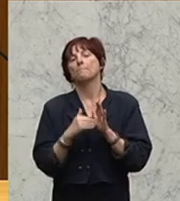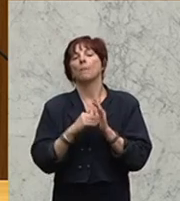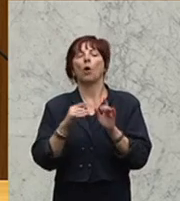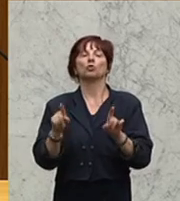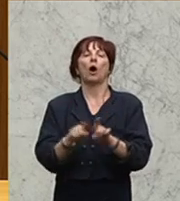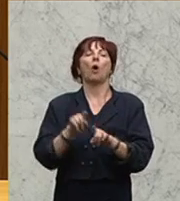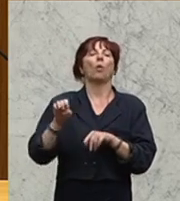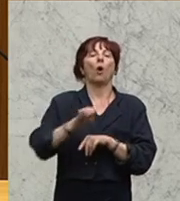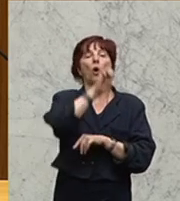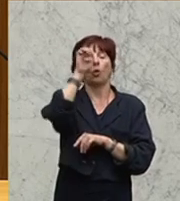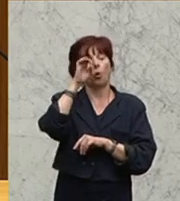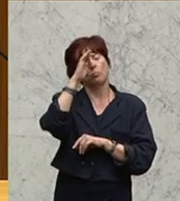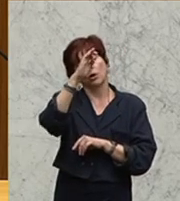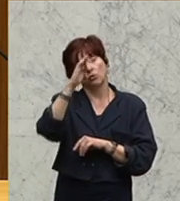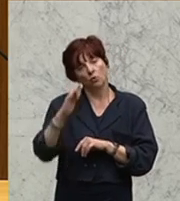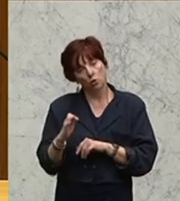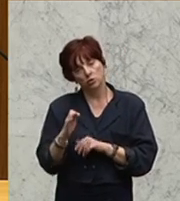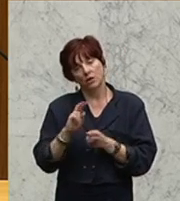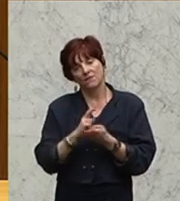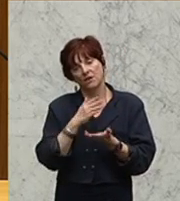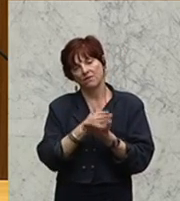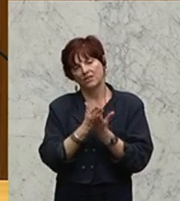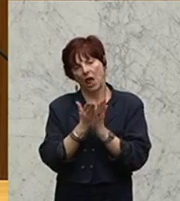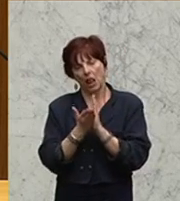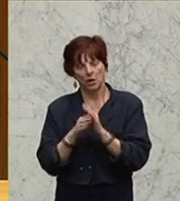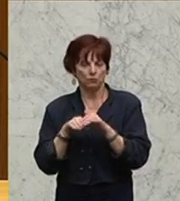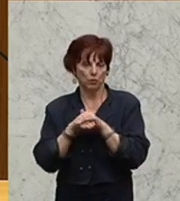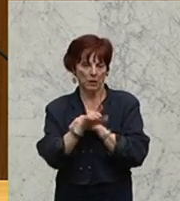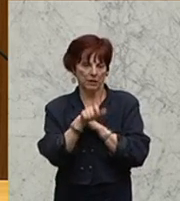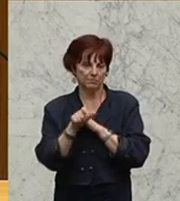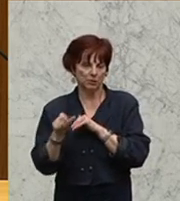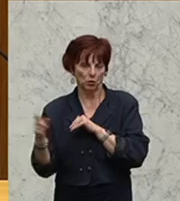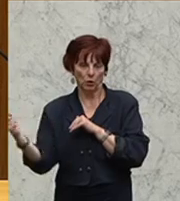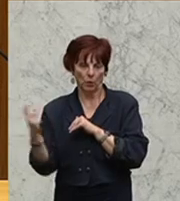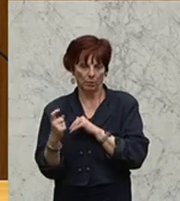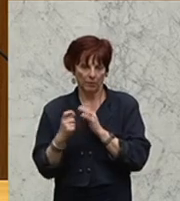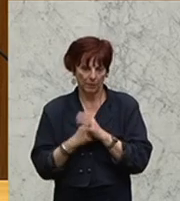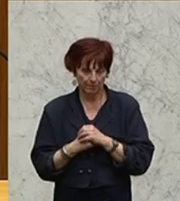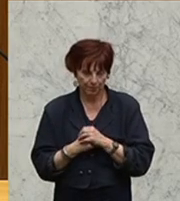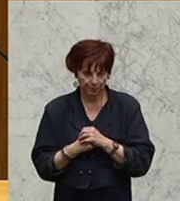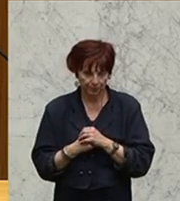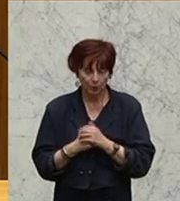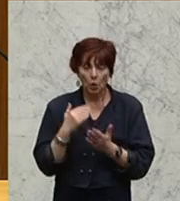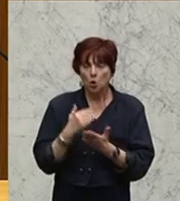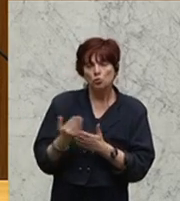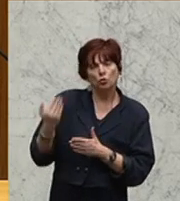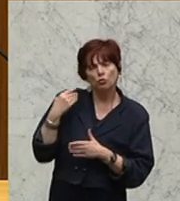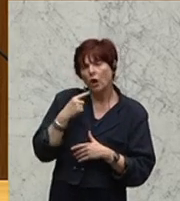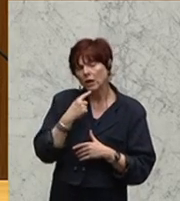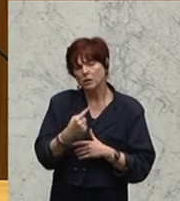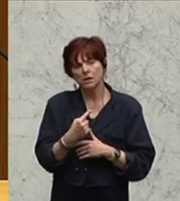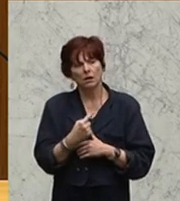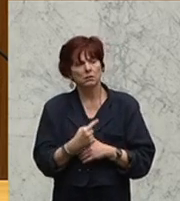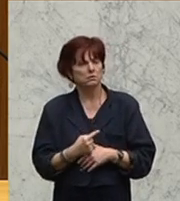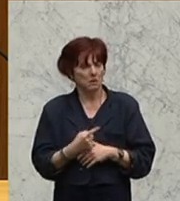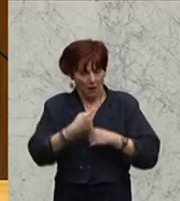Quote im Hinblick auf die Verteilung von Flüchtlingen. Ich habe das schon gesagt, dass wir bei den